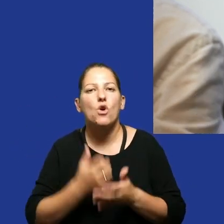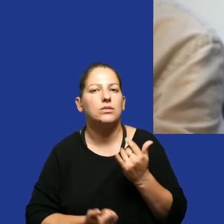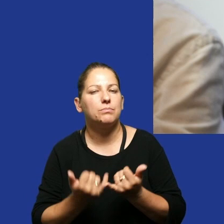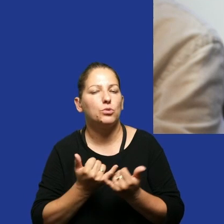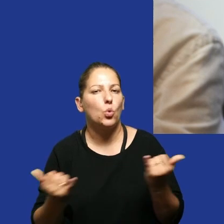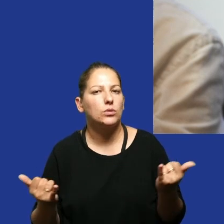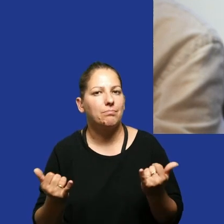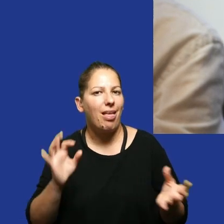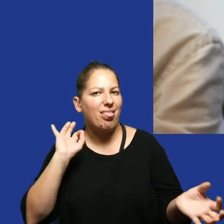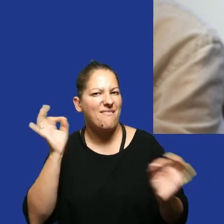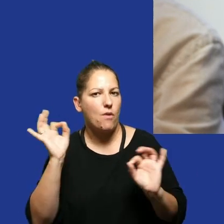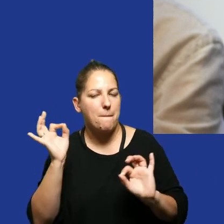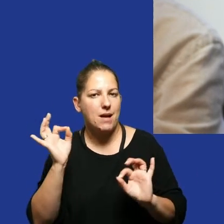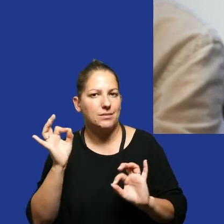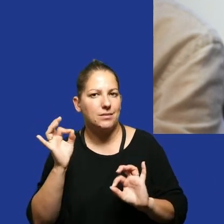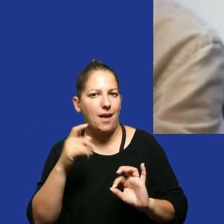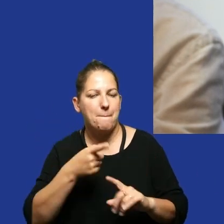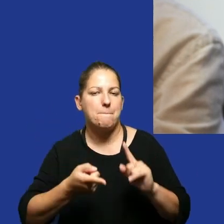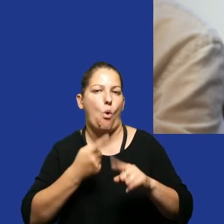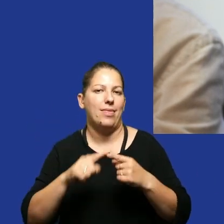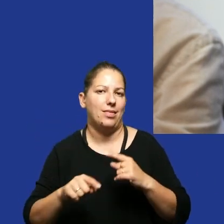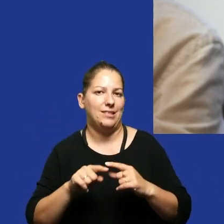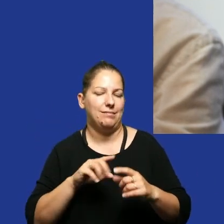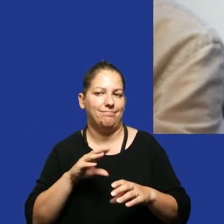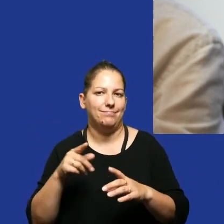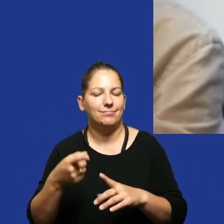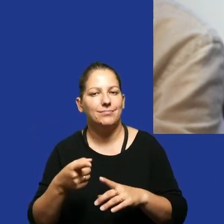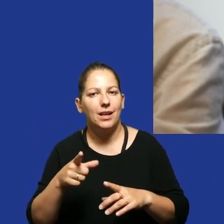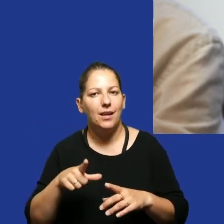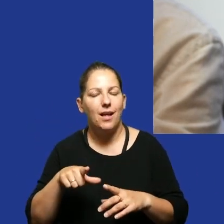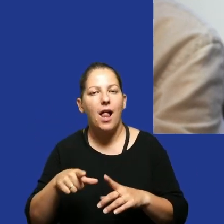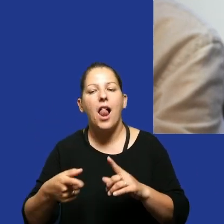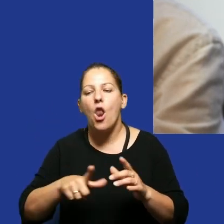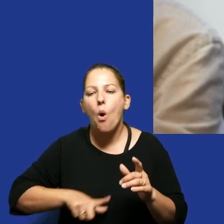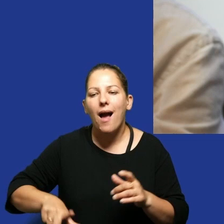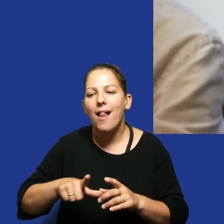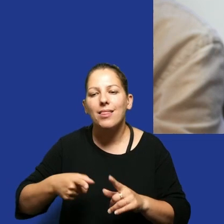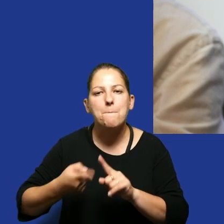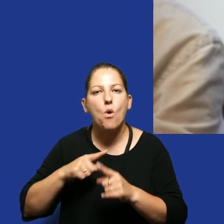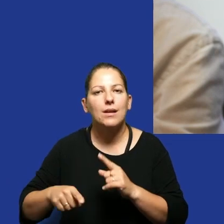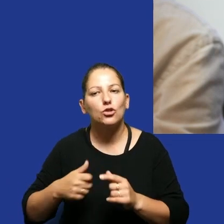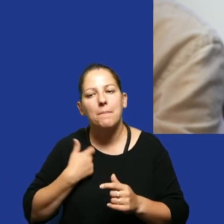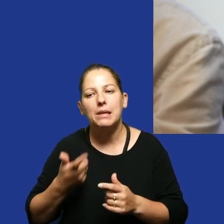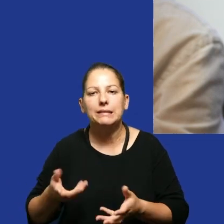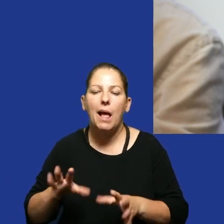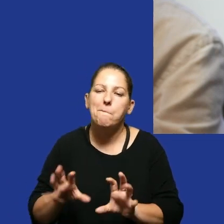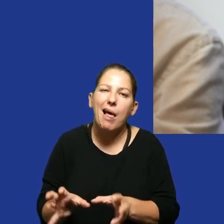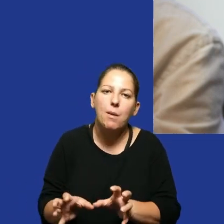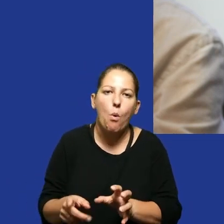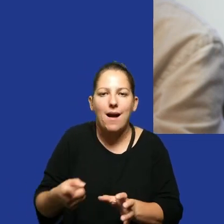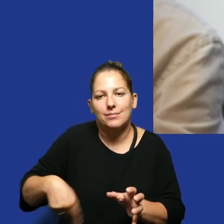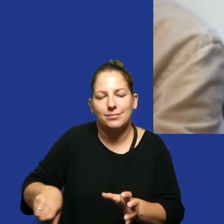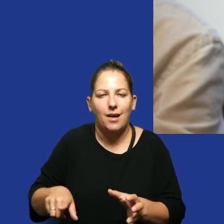różnego rodzaju informacji politycznie, tak? Do tej lokalnej polityki, żeby nimi jakoś tam zmanipulować